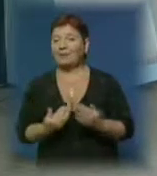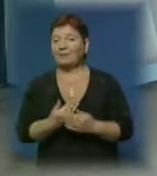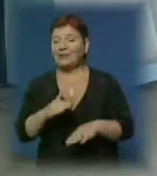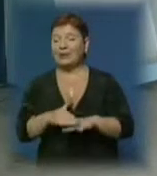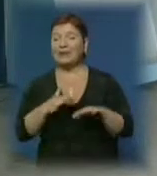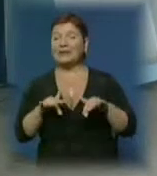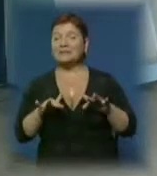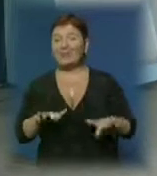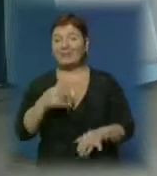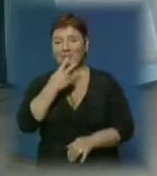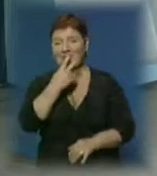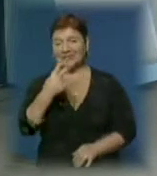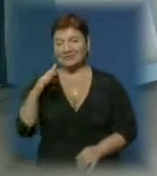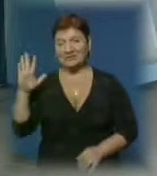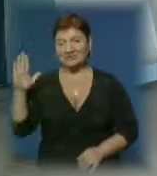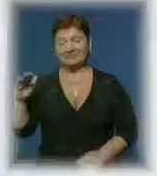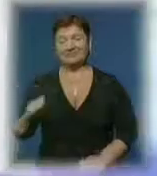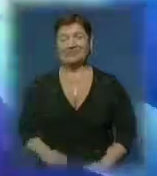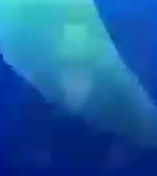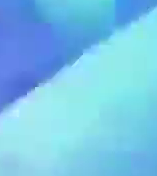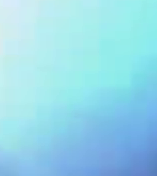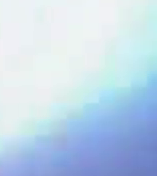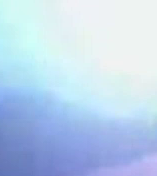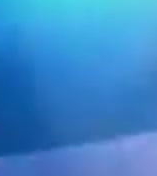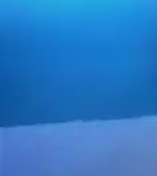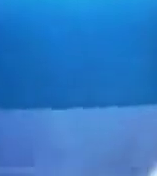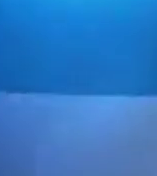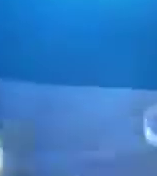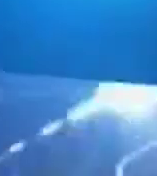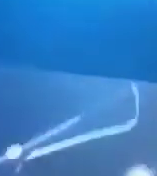добрих справ. Побачимося. Дякую.